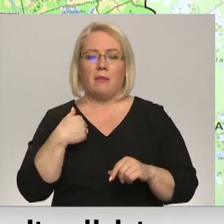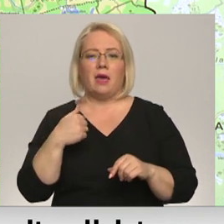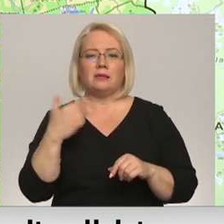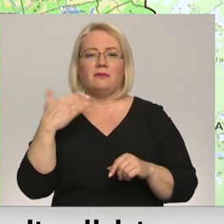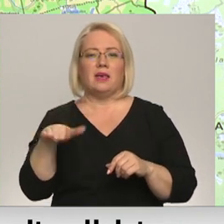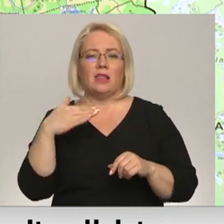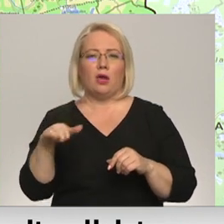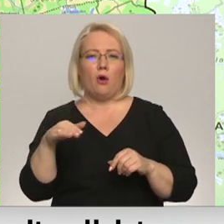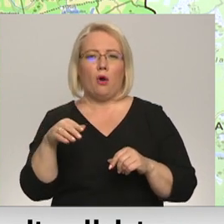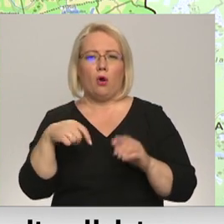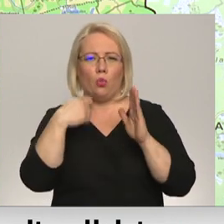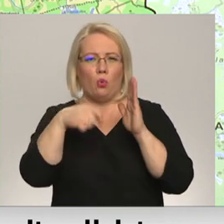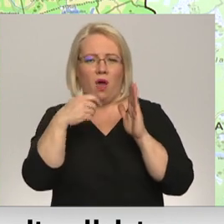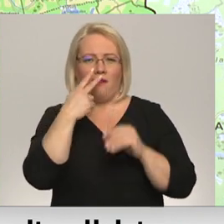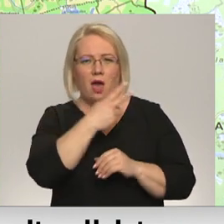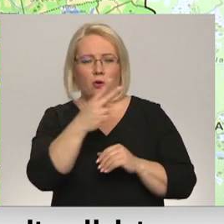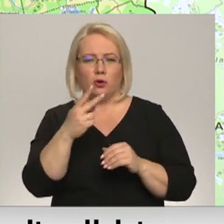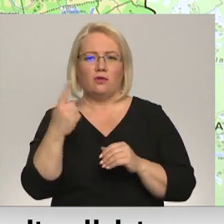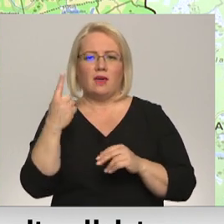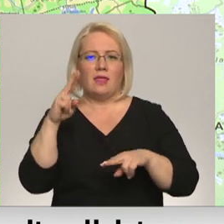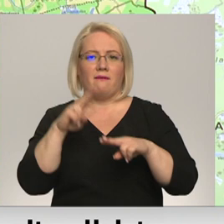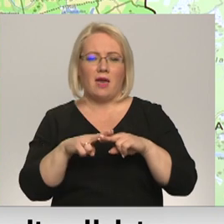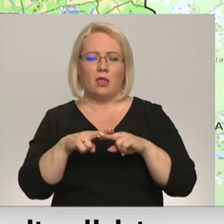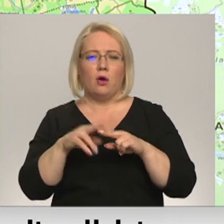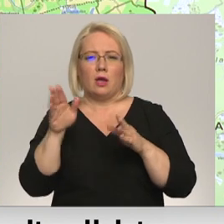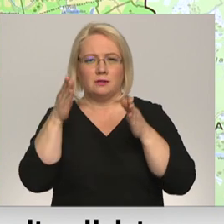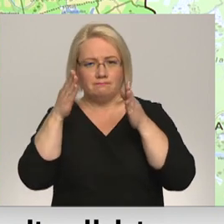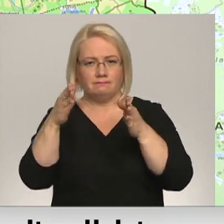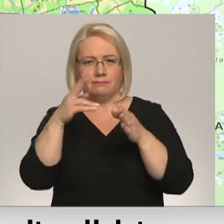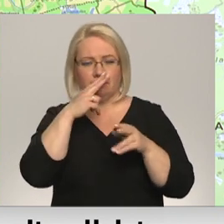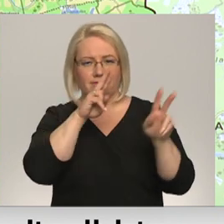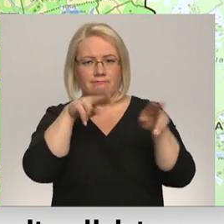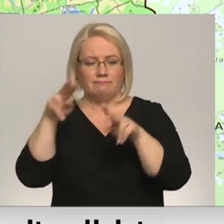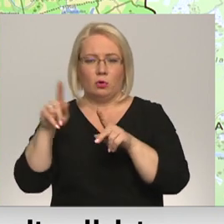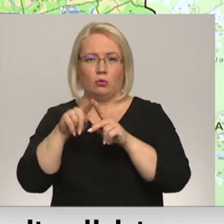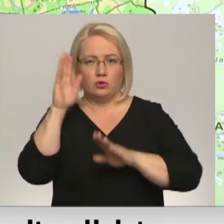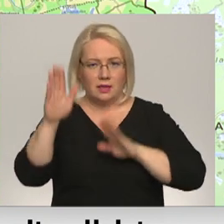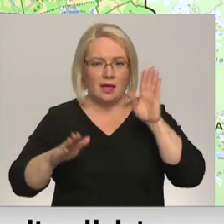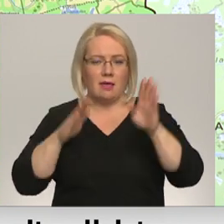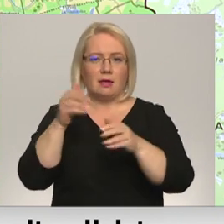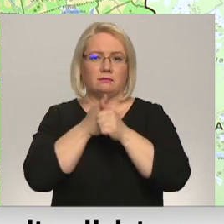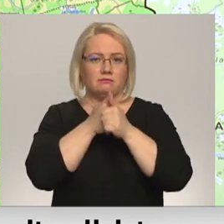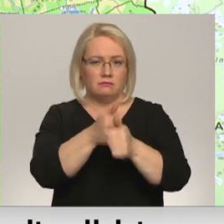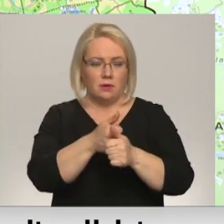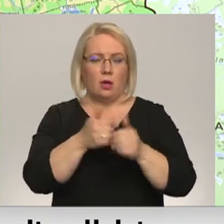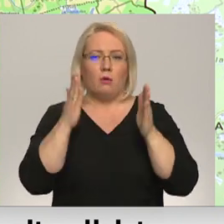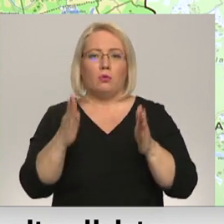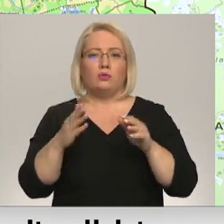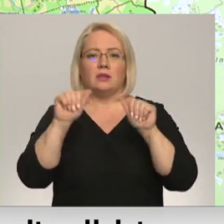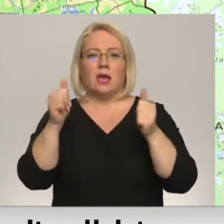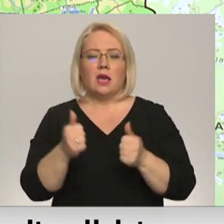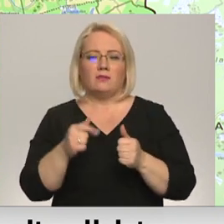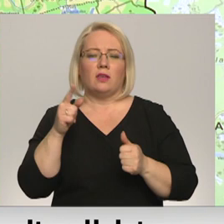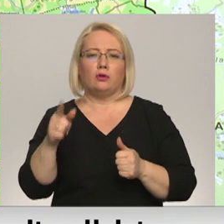koncentrēsim vienā vietā, kas mūsu mērķis visu novadu koncentrēt un dienakti uzraudzību būtu. Iespējams, ka mums būs jāizveidoši